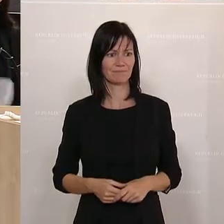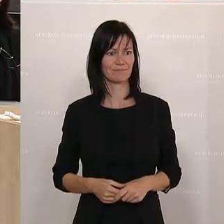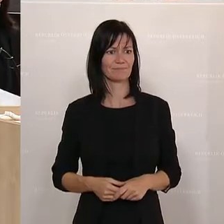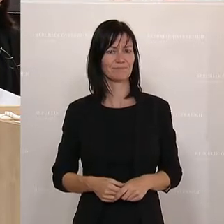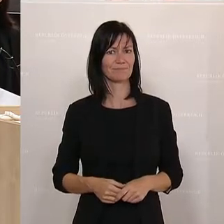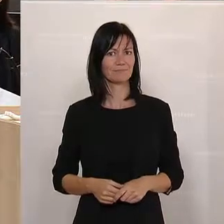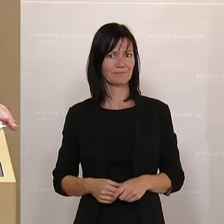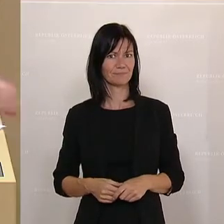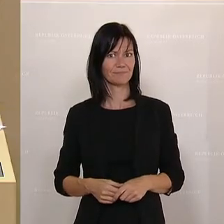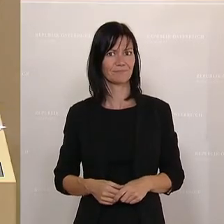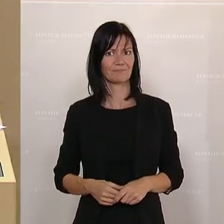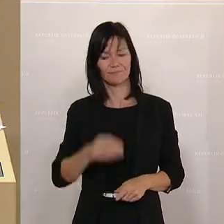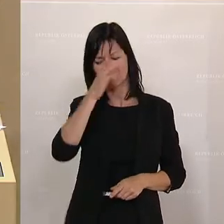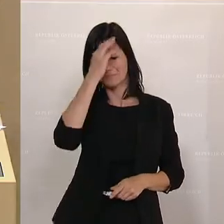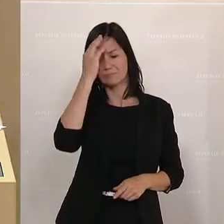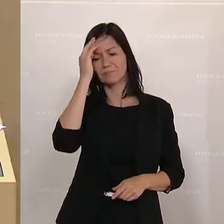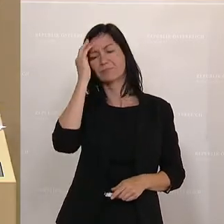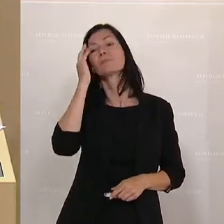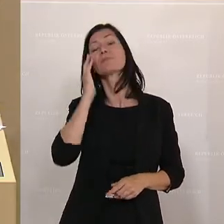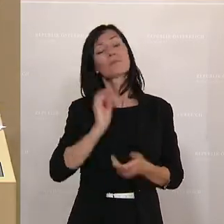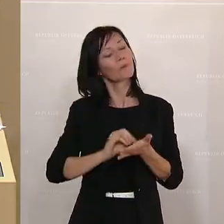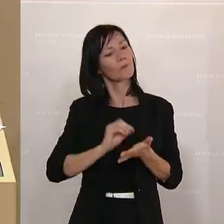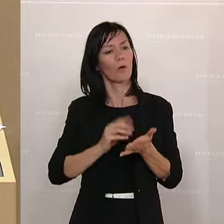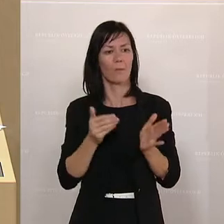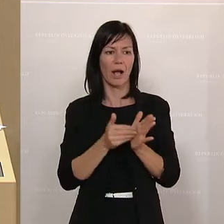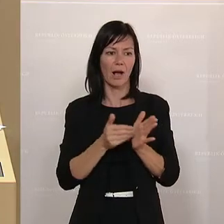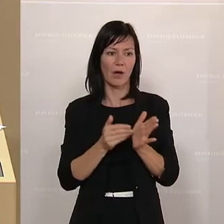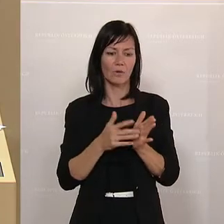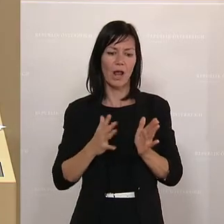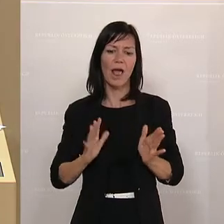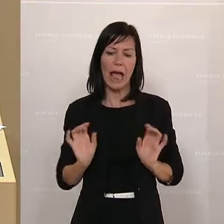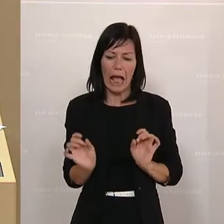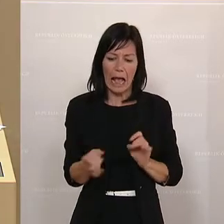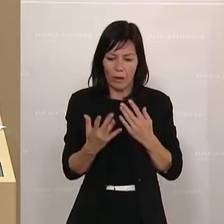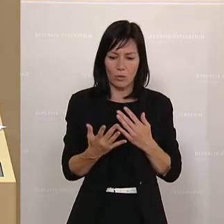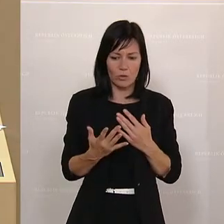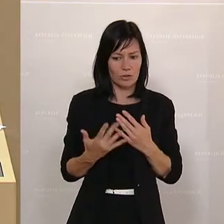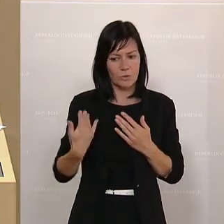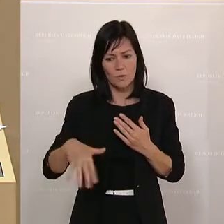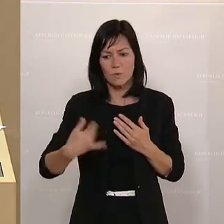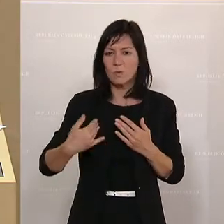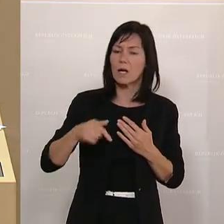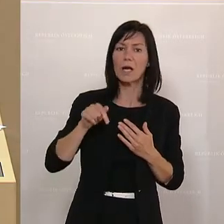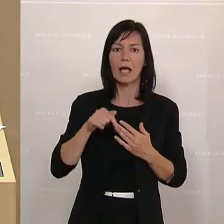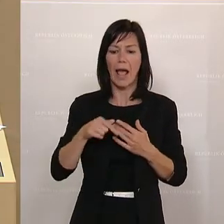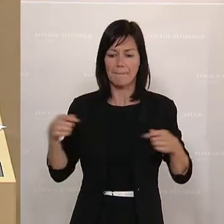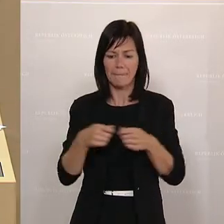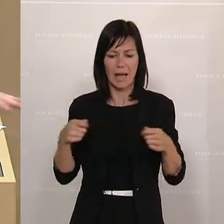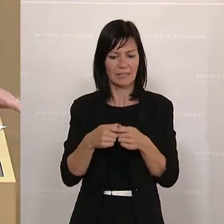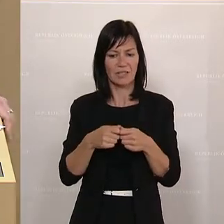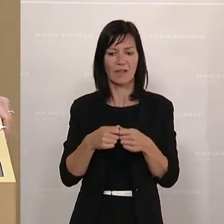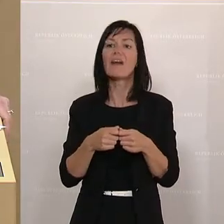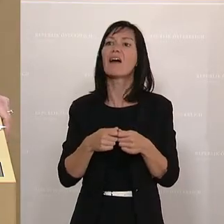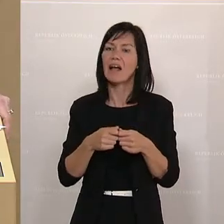Darüber hinaus brauchen wir nach diesen Akutmaßnahmen auch langfristige Armutsbekämpfung. Langfristige